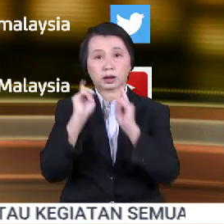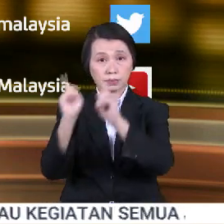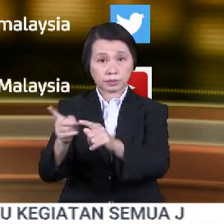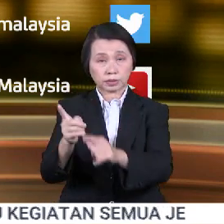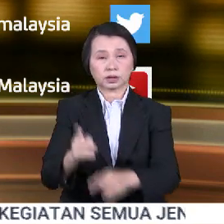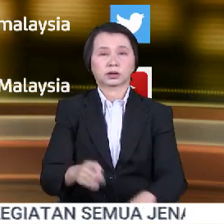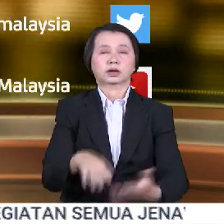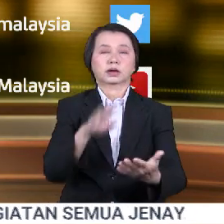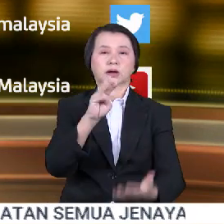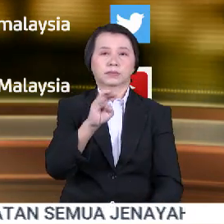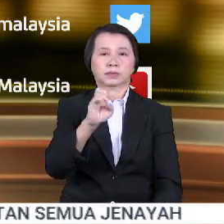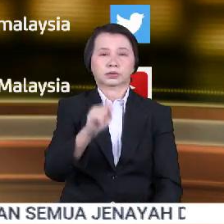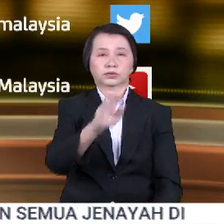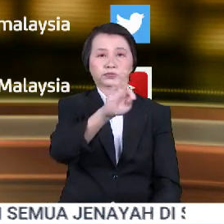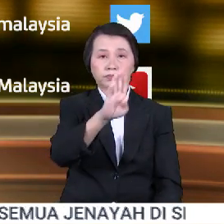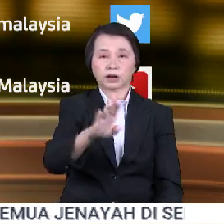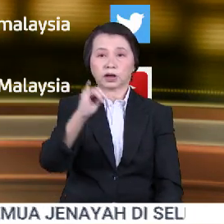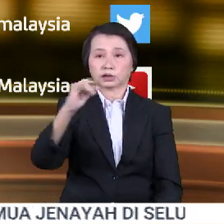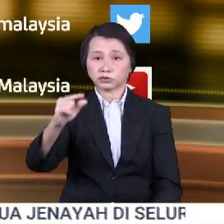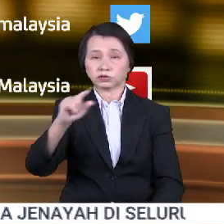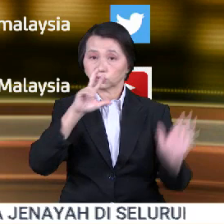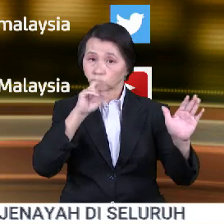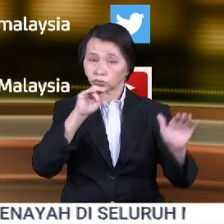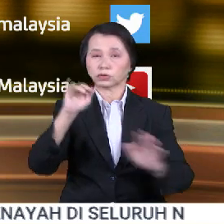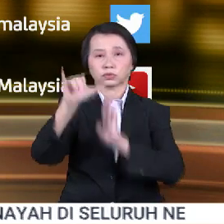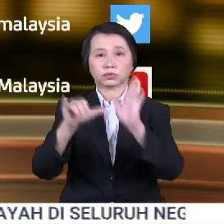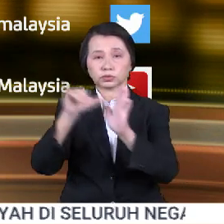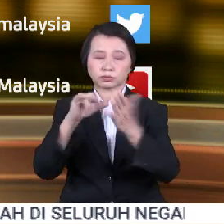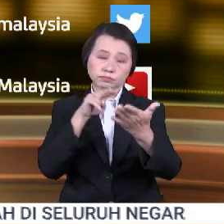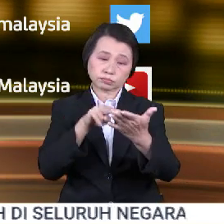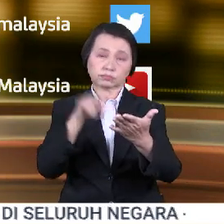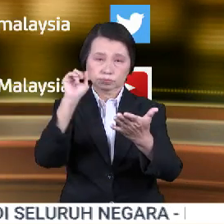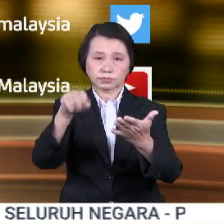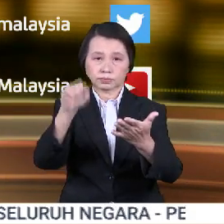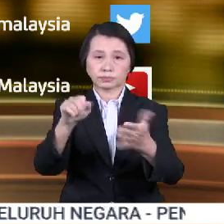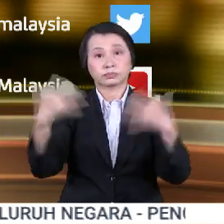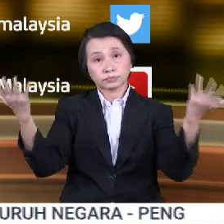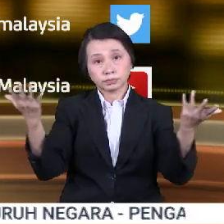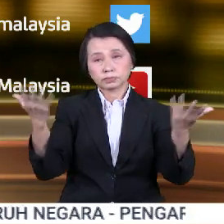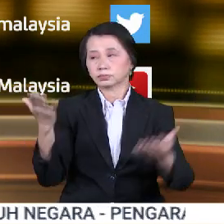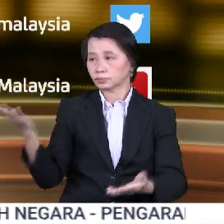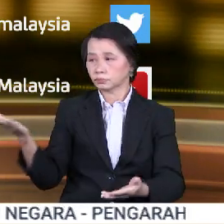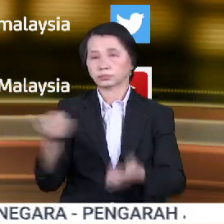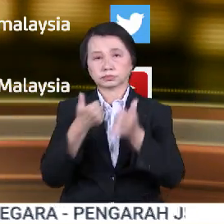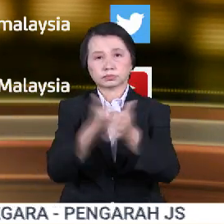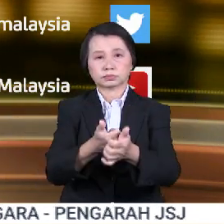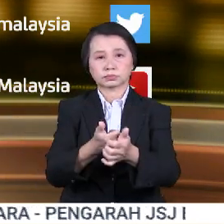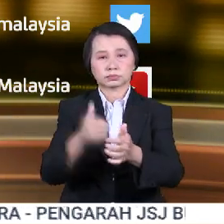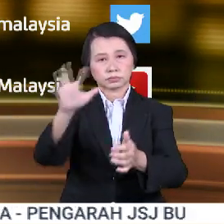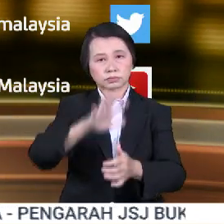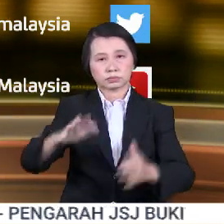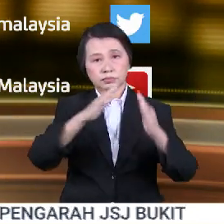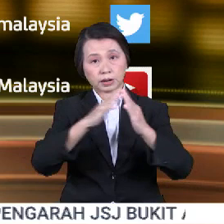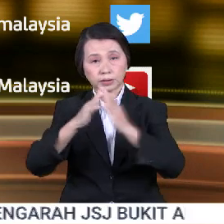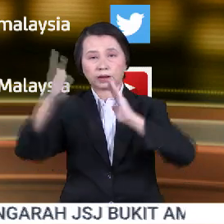sosial rasmi Map Malaysia di Facebook, Instagram, Twitter dan juga YouTube Map Malaysia. Sekian dari saya, kita ikuti papan ramalan cuaca dari